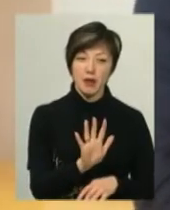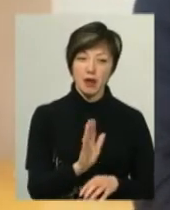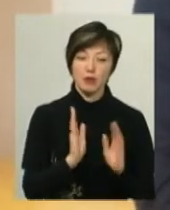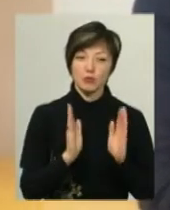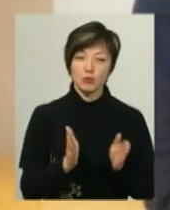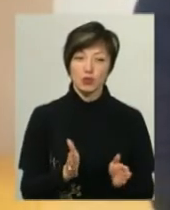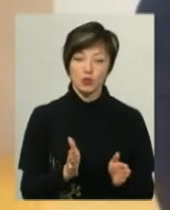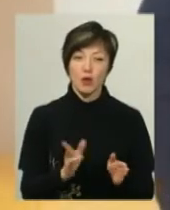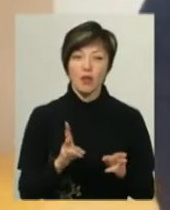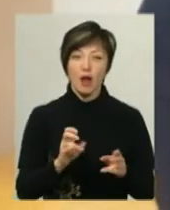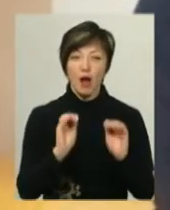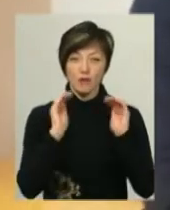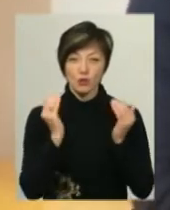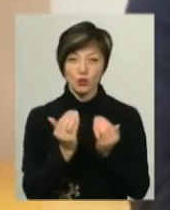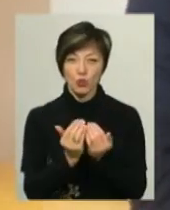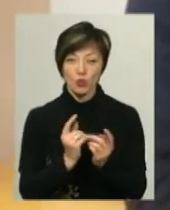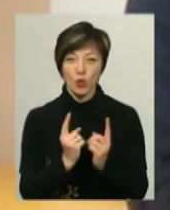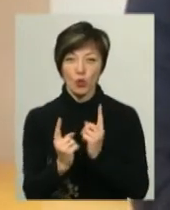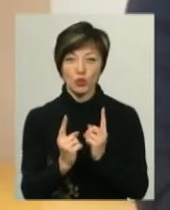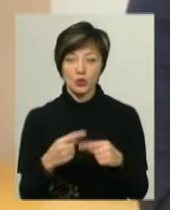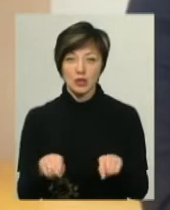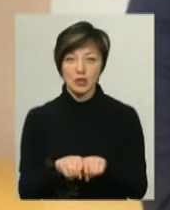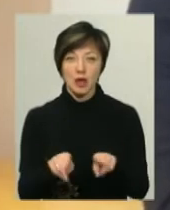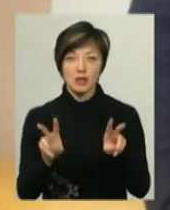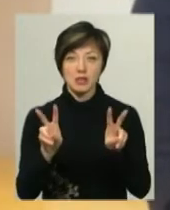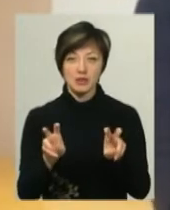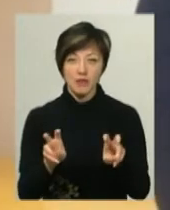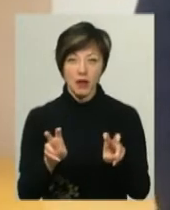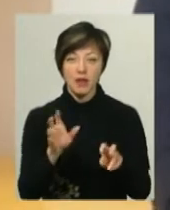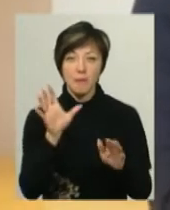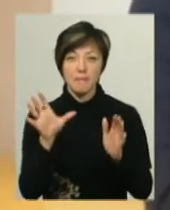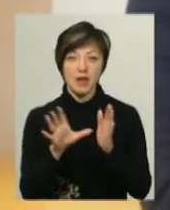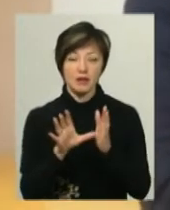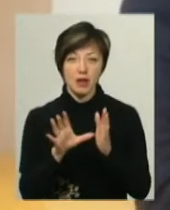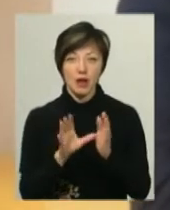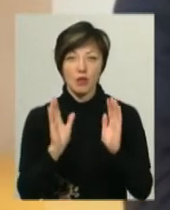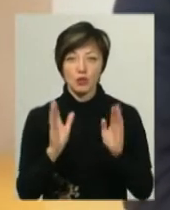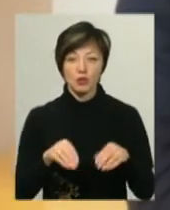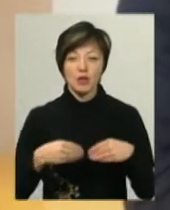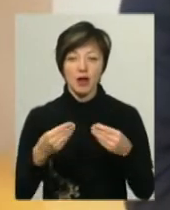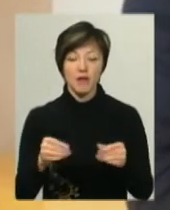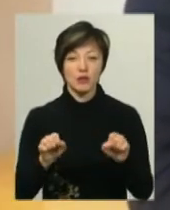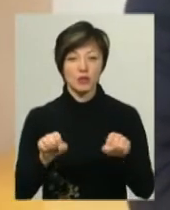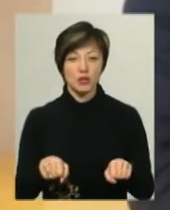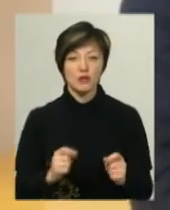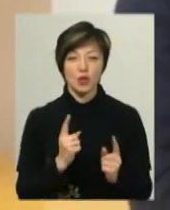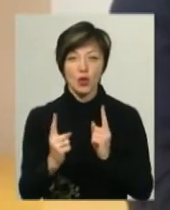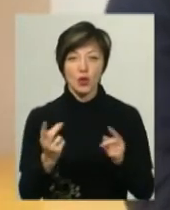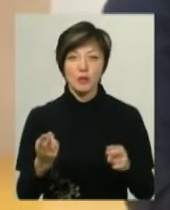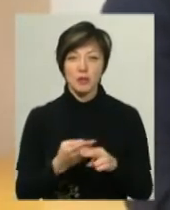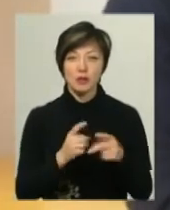будуть на автономному ходу, так звані батареї, які будуть давати можливість рухатися